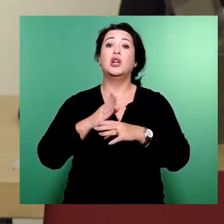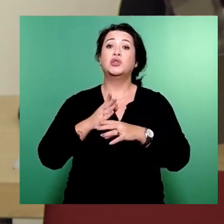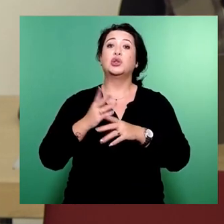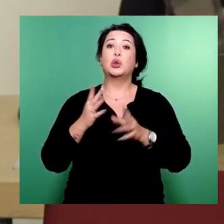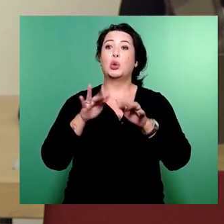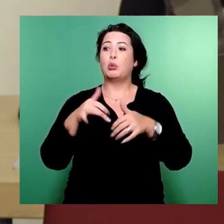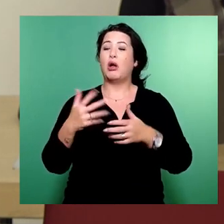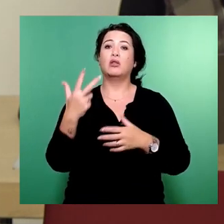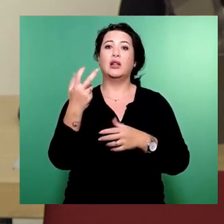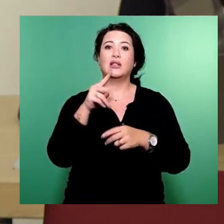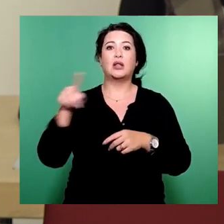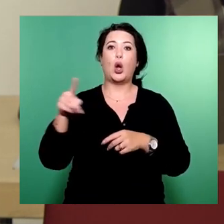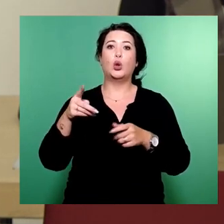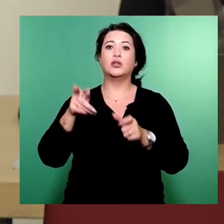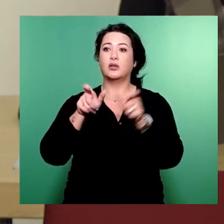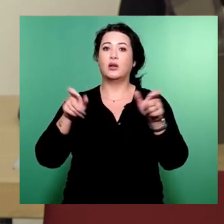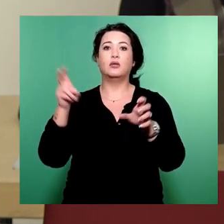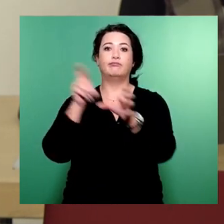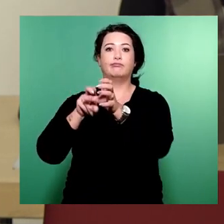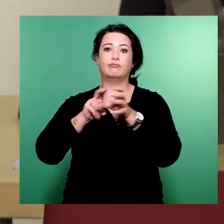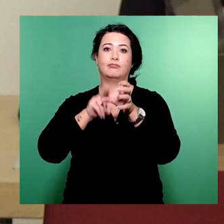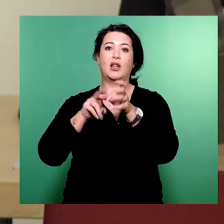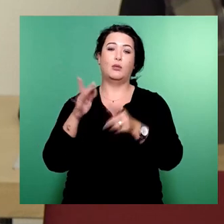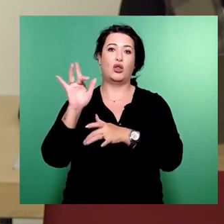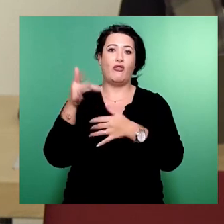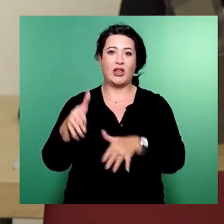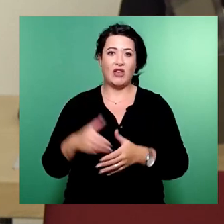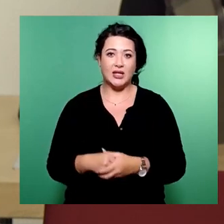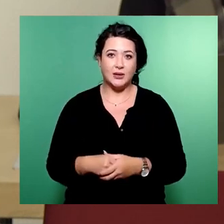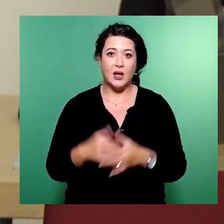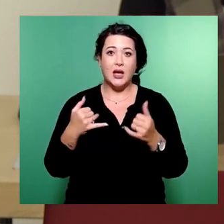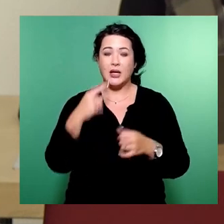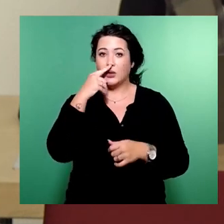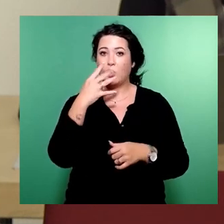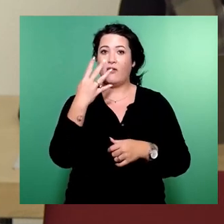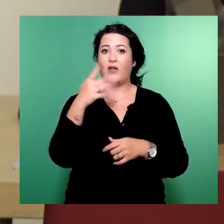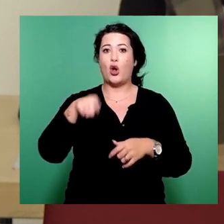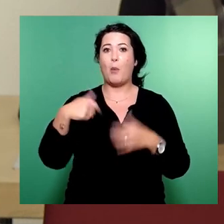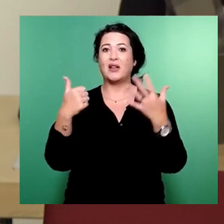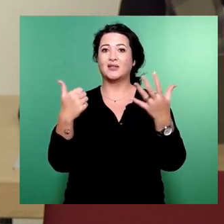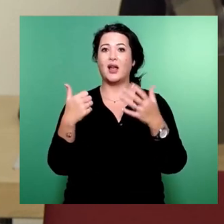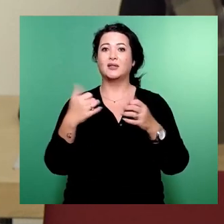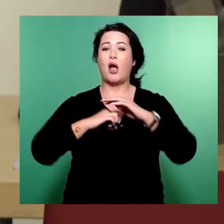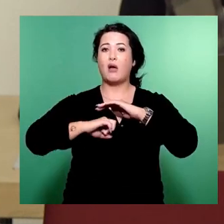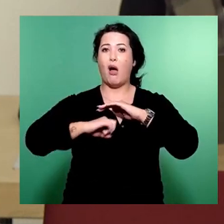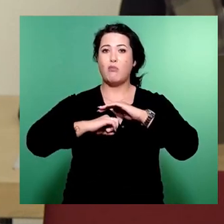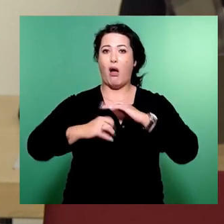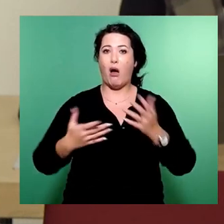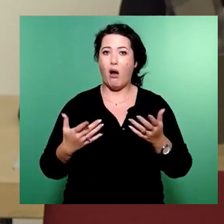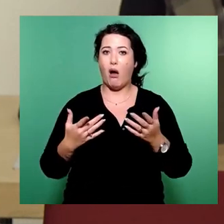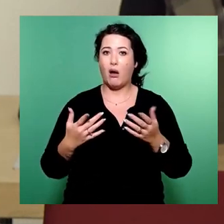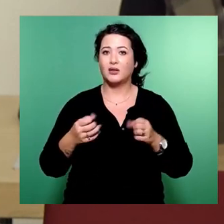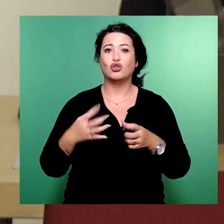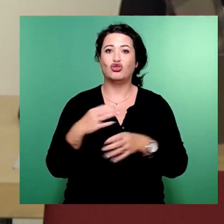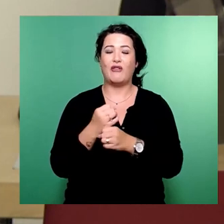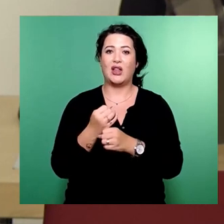Spitzenstunde fahren die Straßenbahnen dort lediglich mit 4,6 kmh, im Durchschnitt 10 kmh, also sie stehen